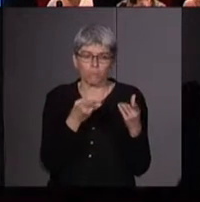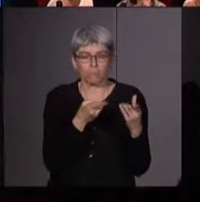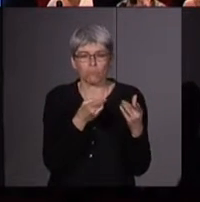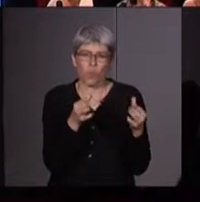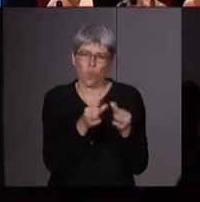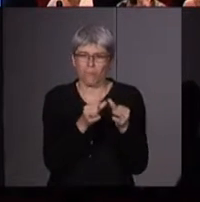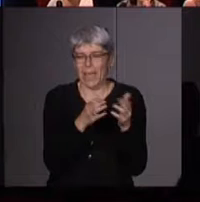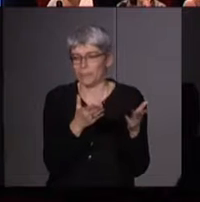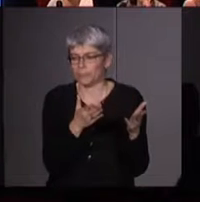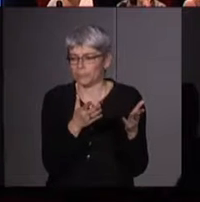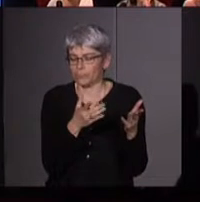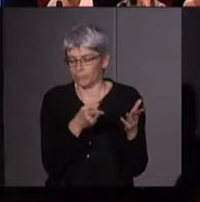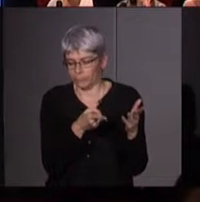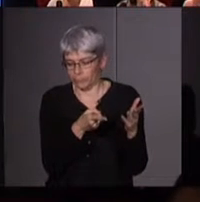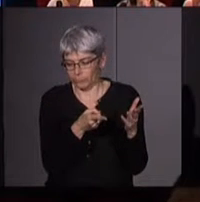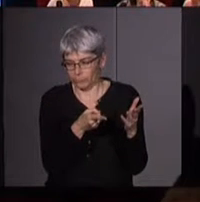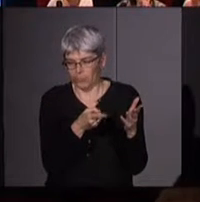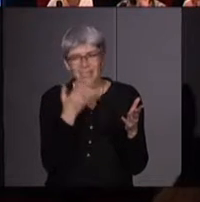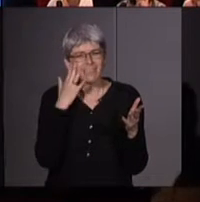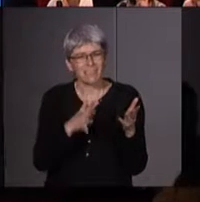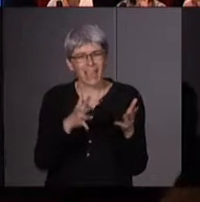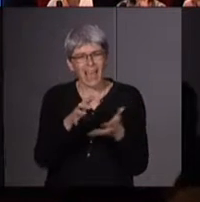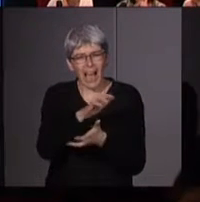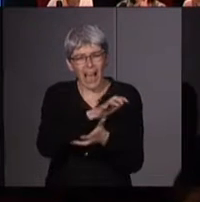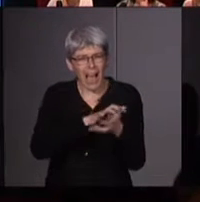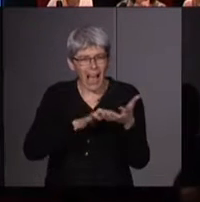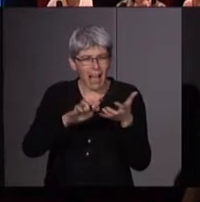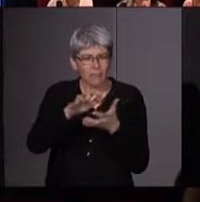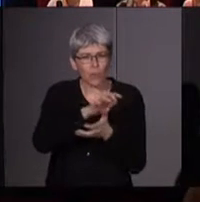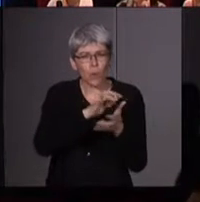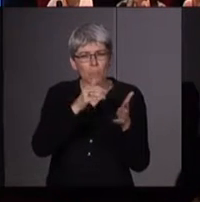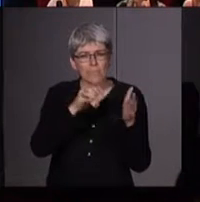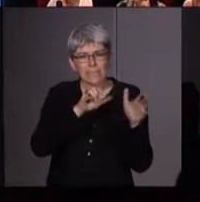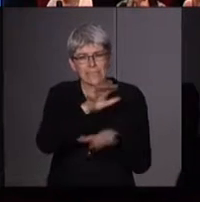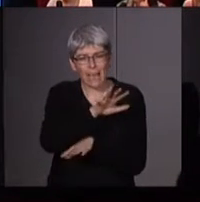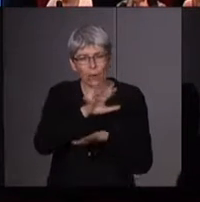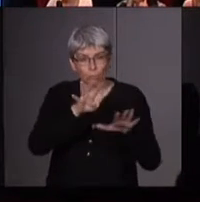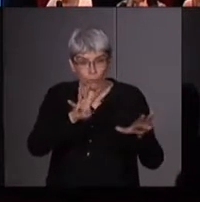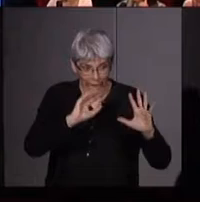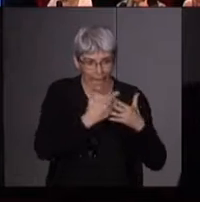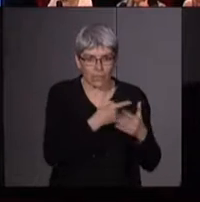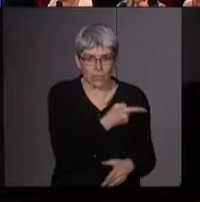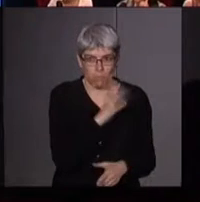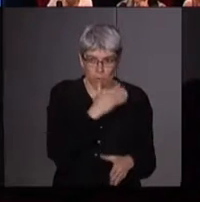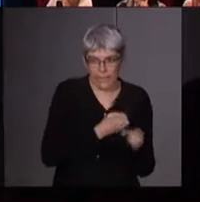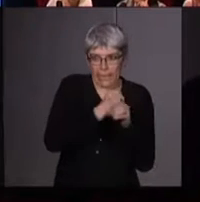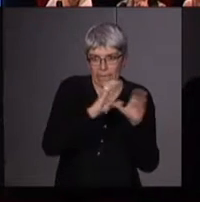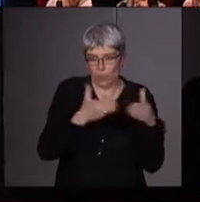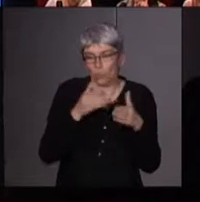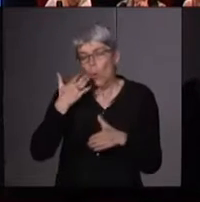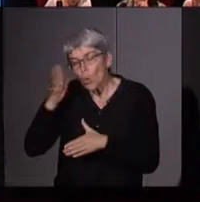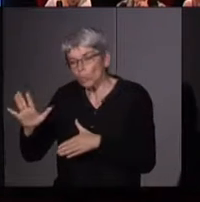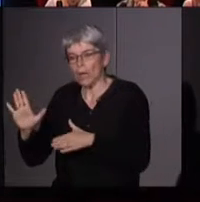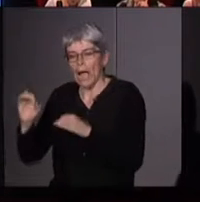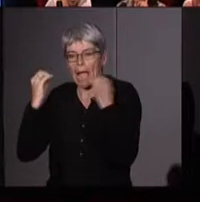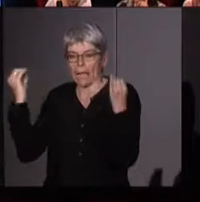à la catastrophe de Three Mile Islands en 1979. L'autre action était une réaction